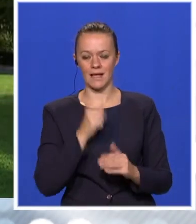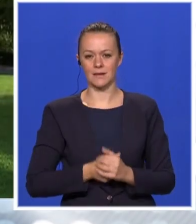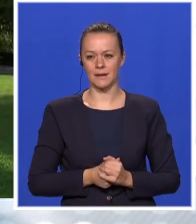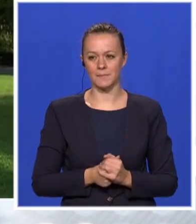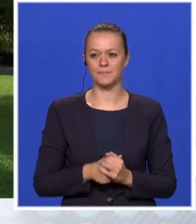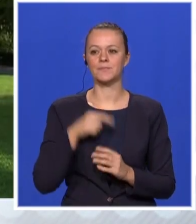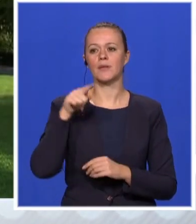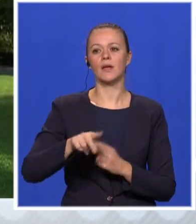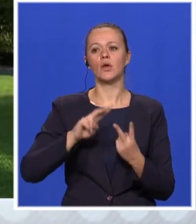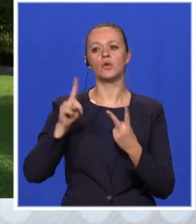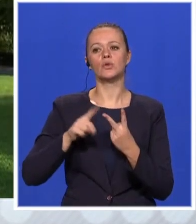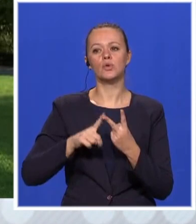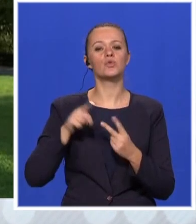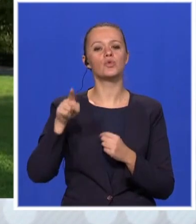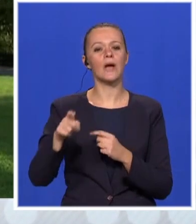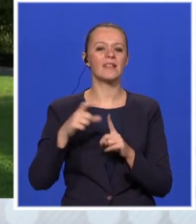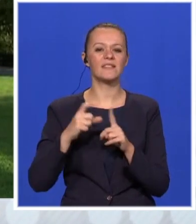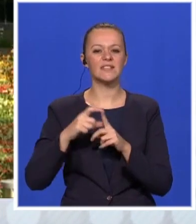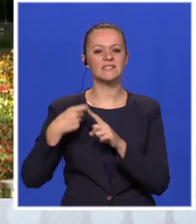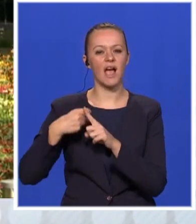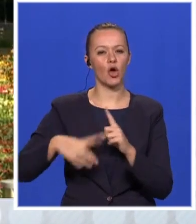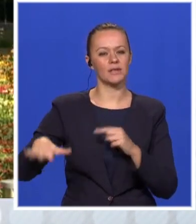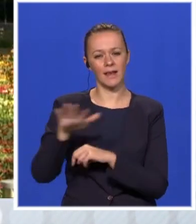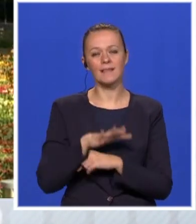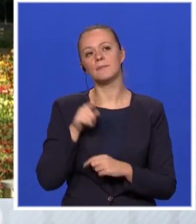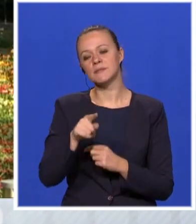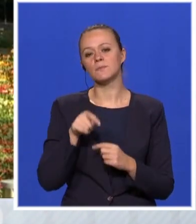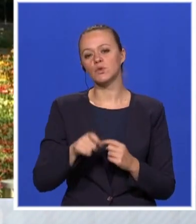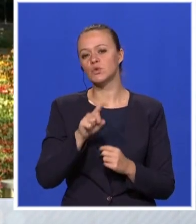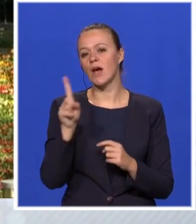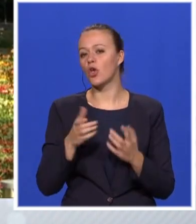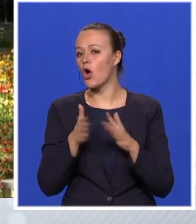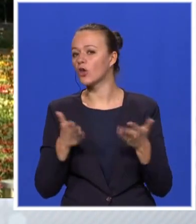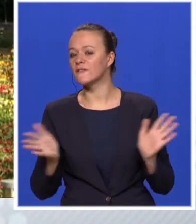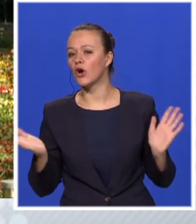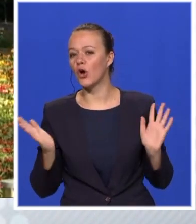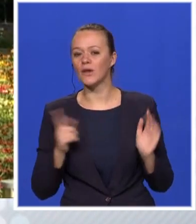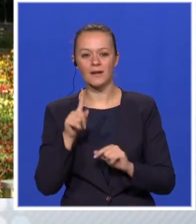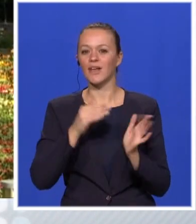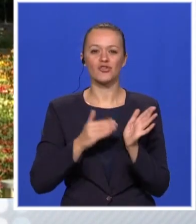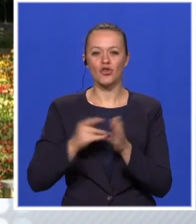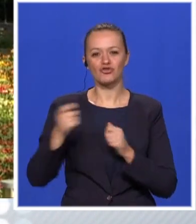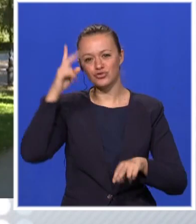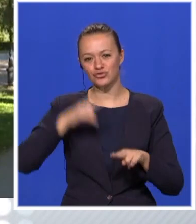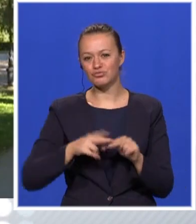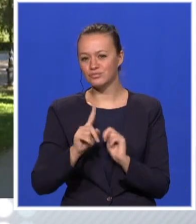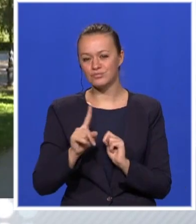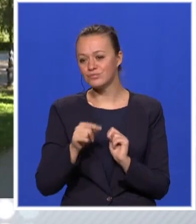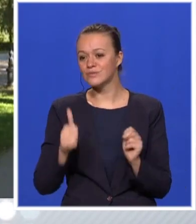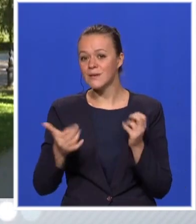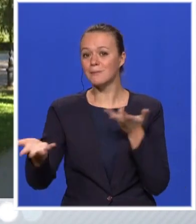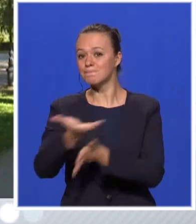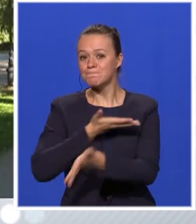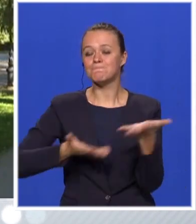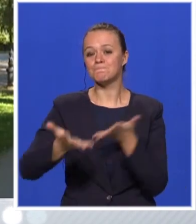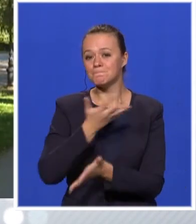kontinentala, već onoj fabrici. To su na nos sve svetljive pitanja, to što oni su u procesima donošenja odluka, ali ti